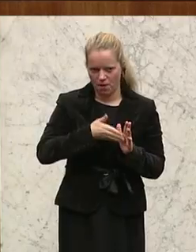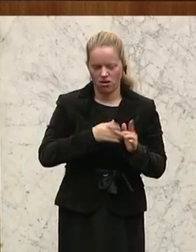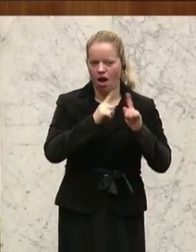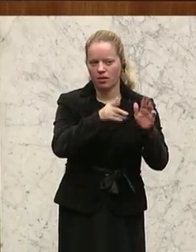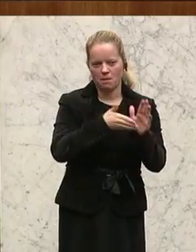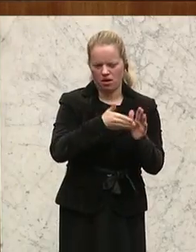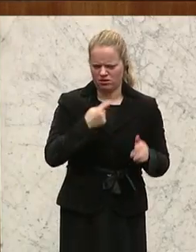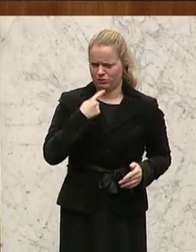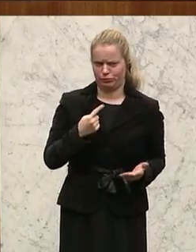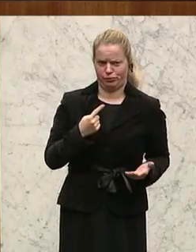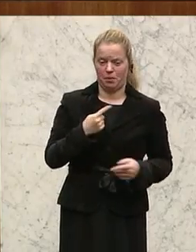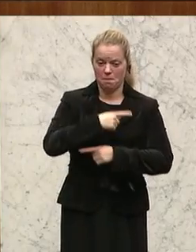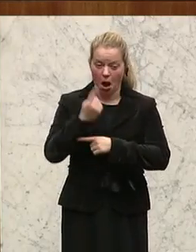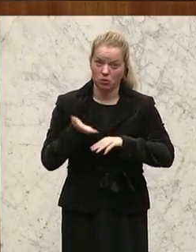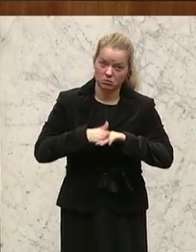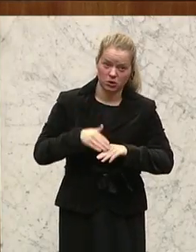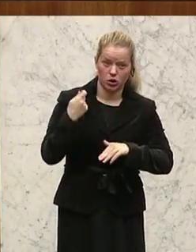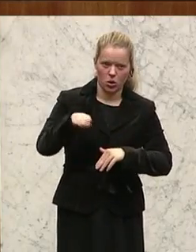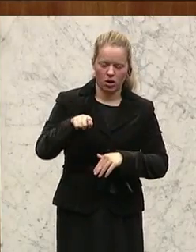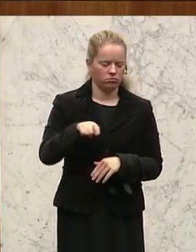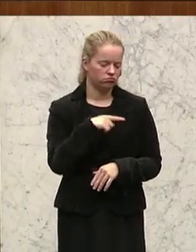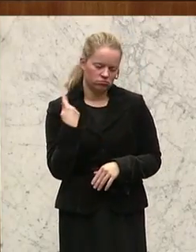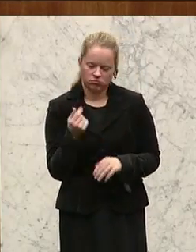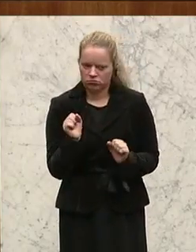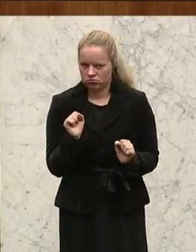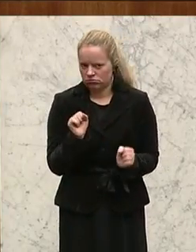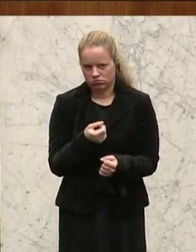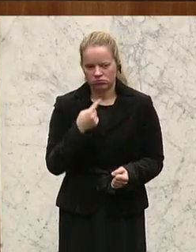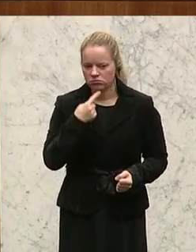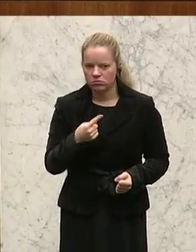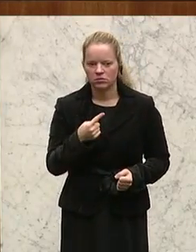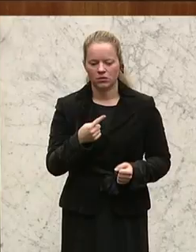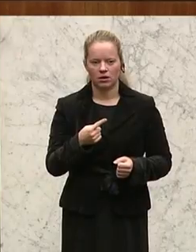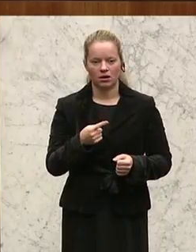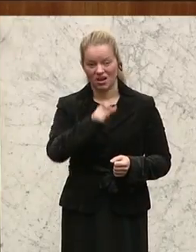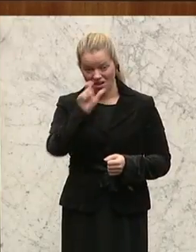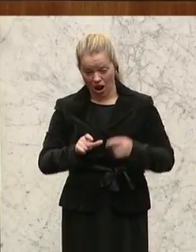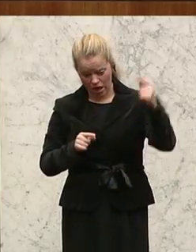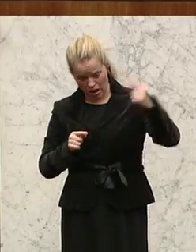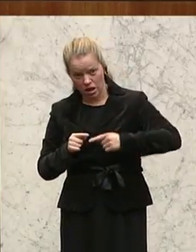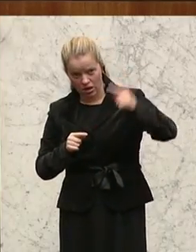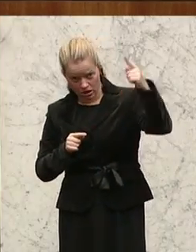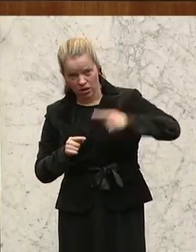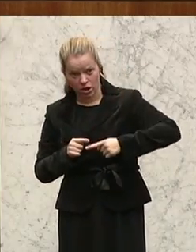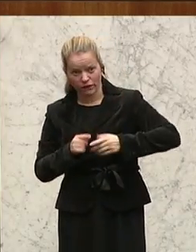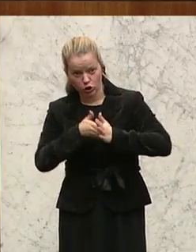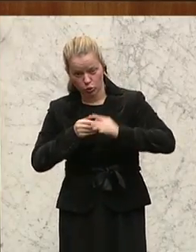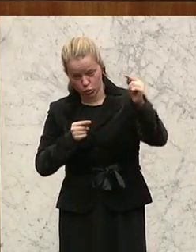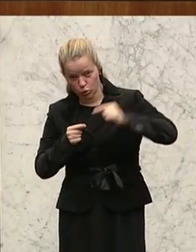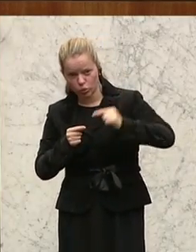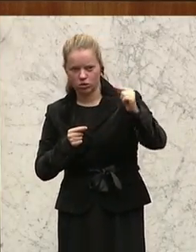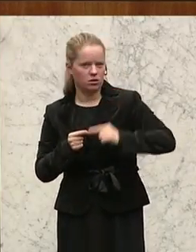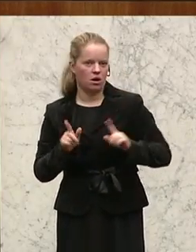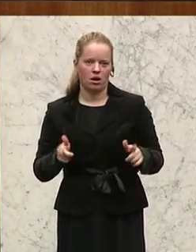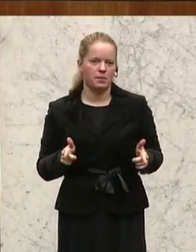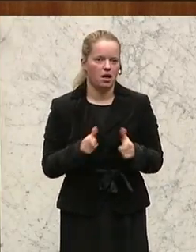Bahnen, wissen wir nicht, ob wir den grenzüberschreitenden Zugverkehr nach Italien uns noch leisten können. Oder